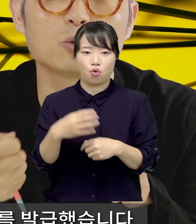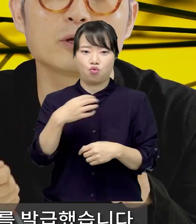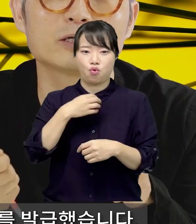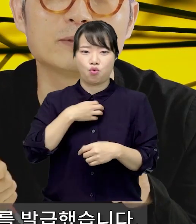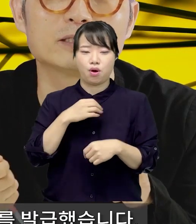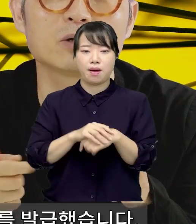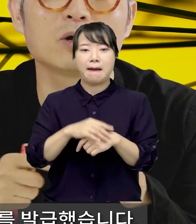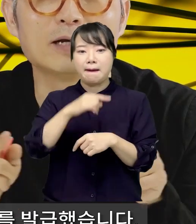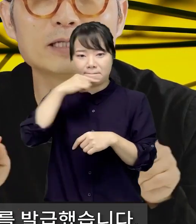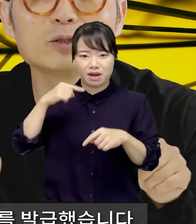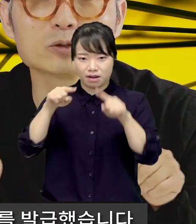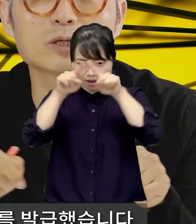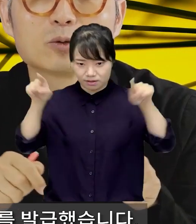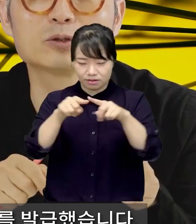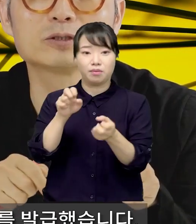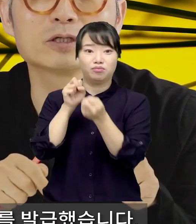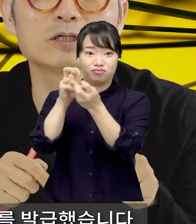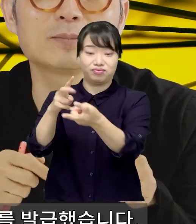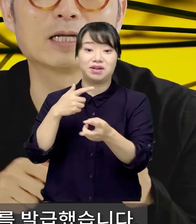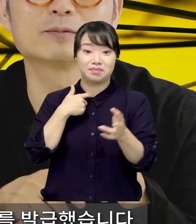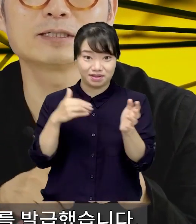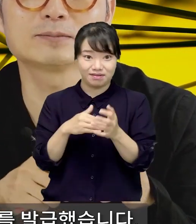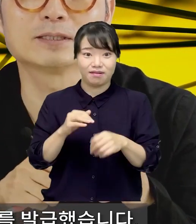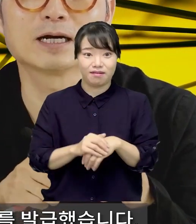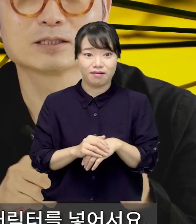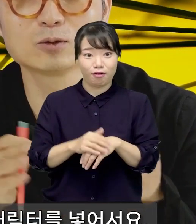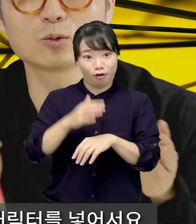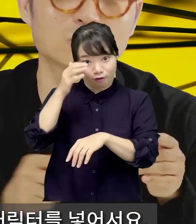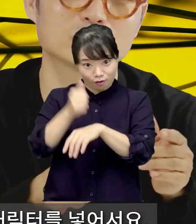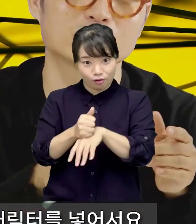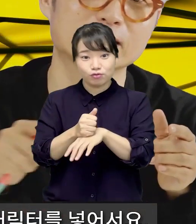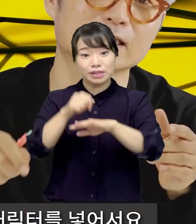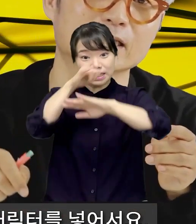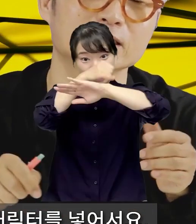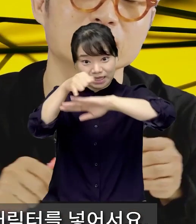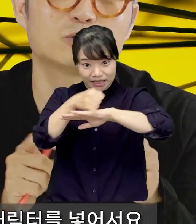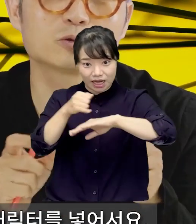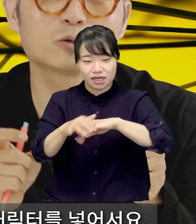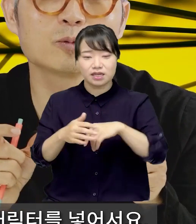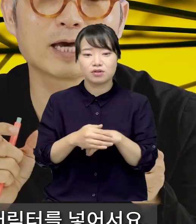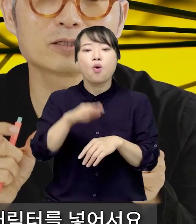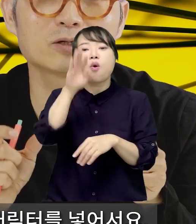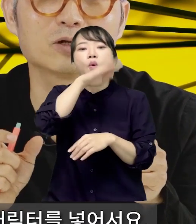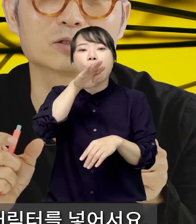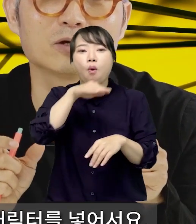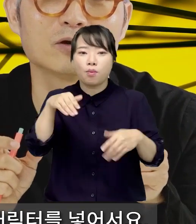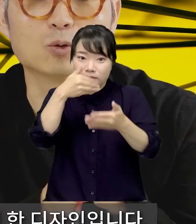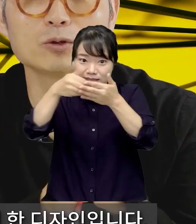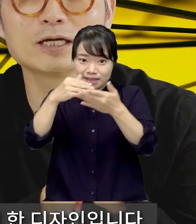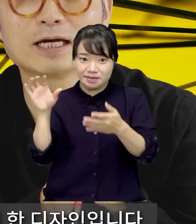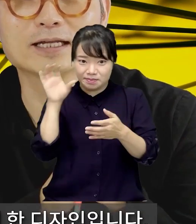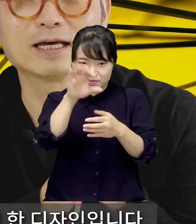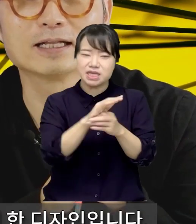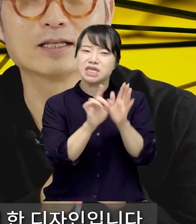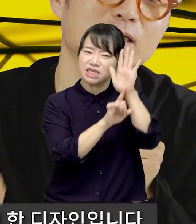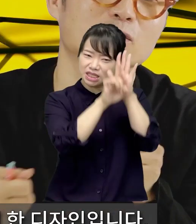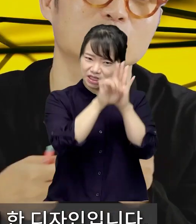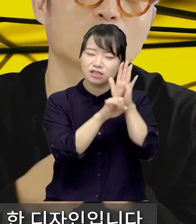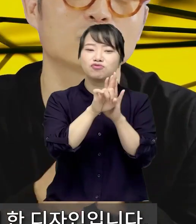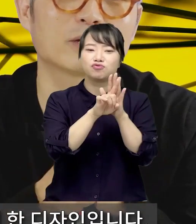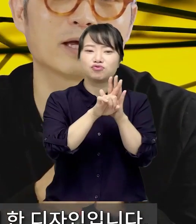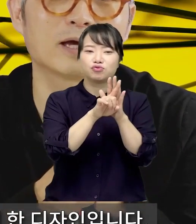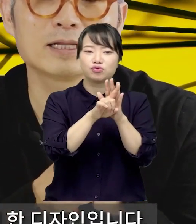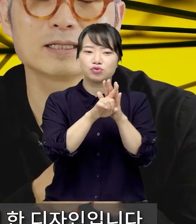경구의 의미에서 레드 용지의 고지서를 발급을 했습니다. 그리고 고지서 디자인에는 북극공 캐릭터를 넣어서요. 온난화에 대한